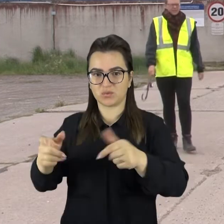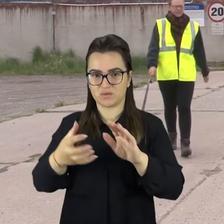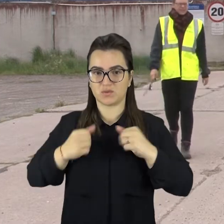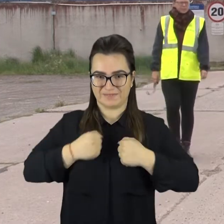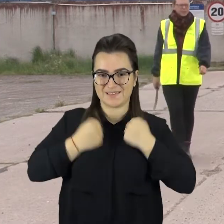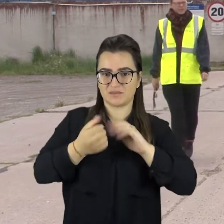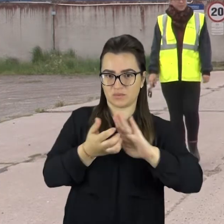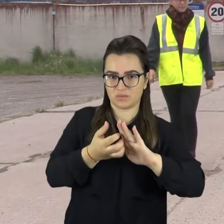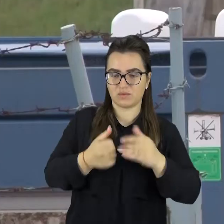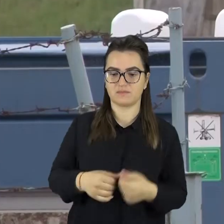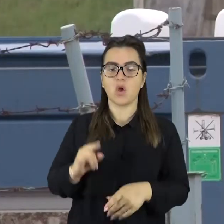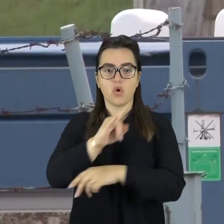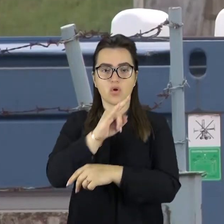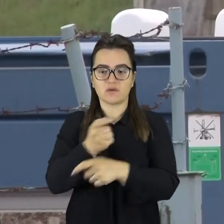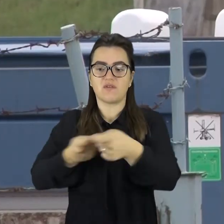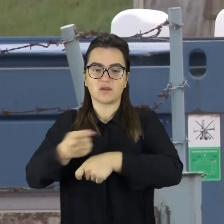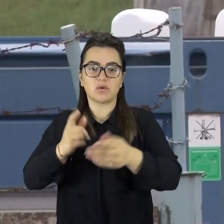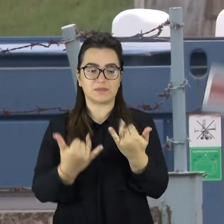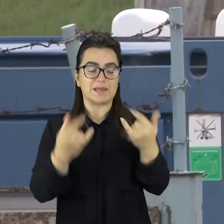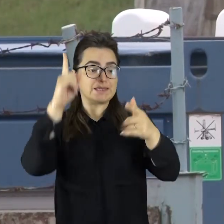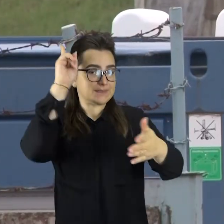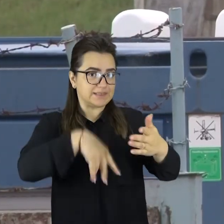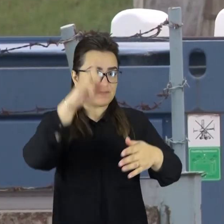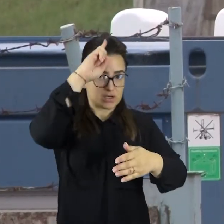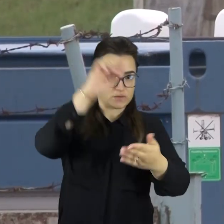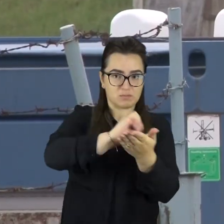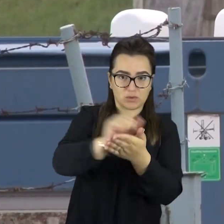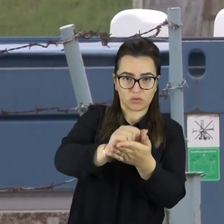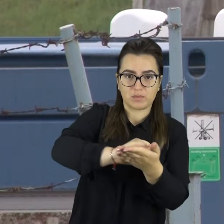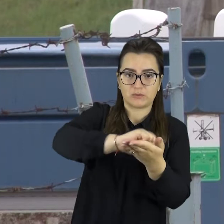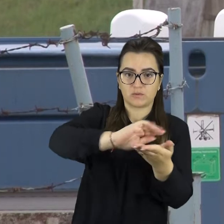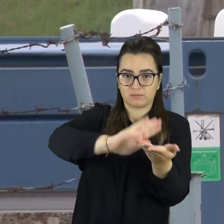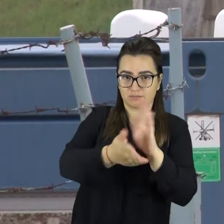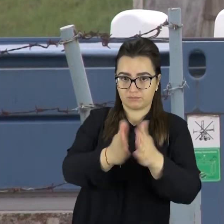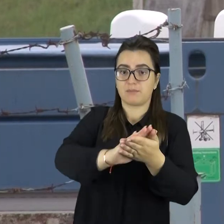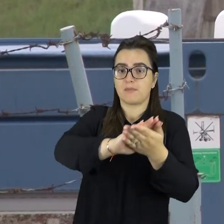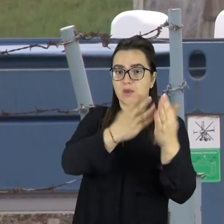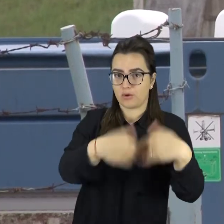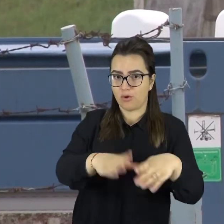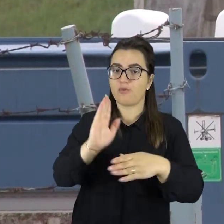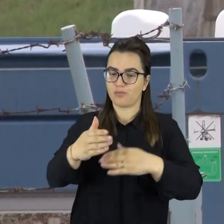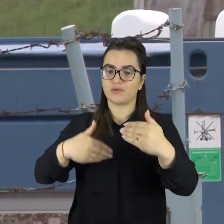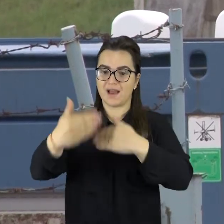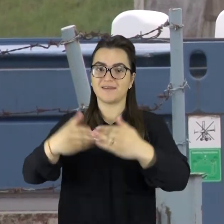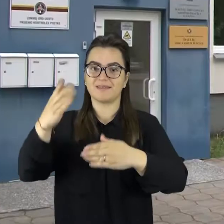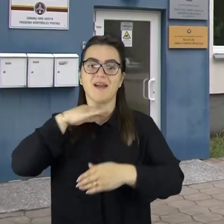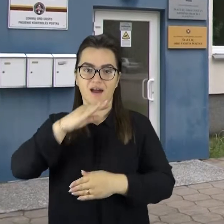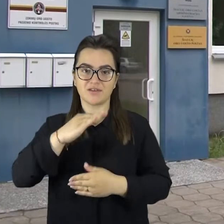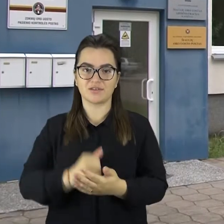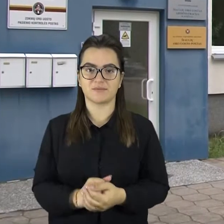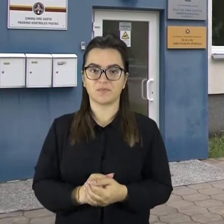tarp jįvairių institucijų. Orovo stovadovybė dabar tikėsi, kad parengus vyriausybės nutarimo perspektyvos bus aiškesnės.